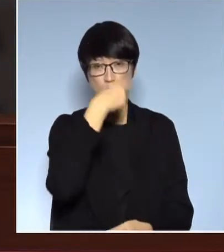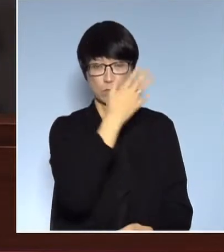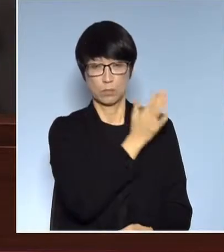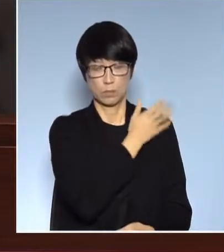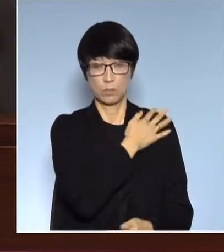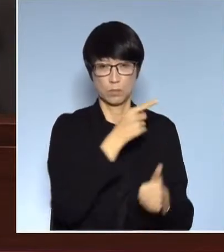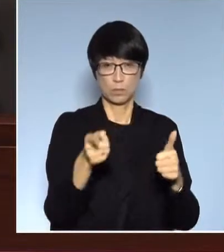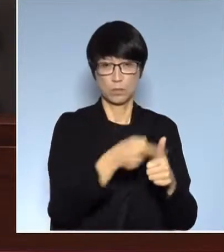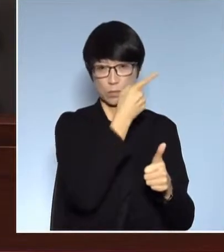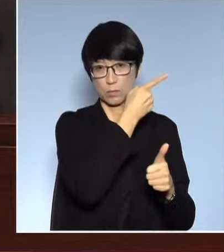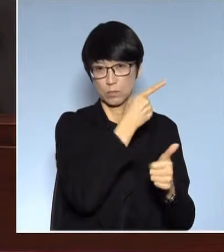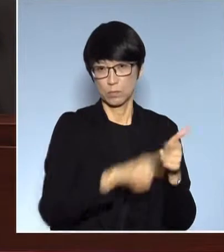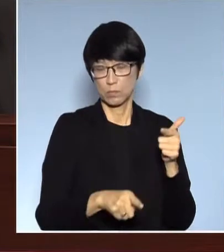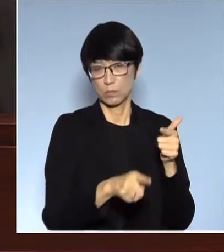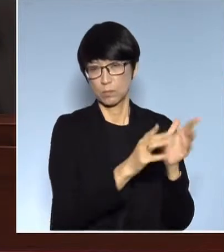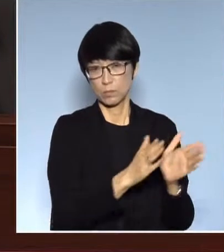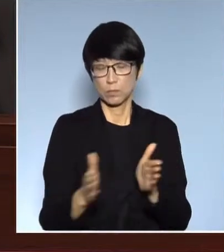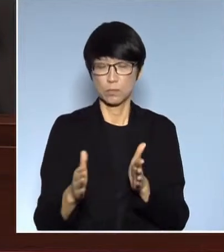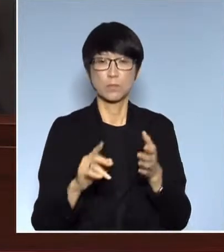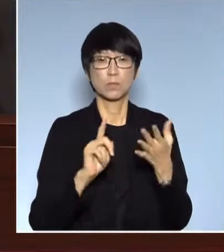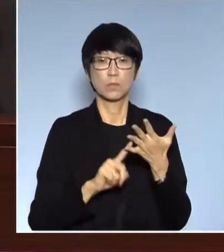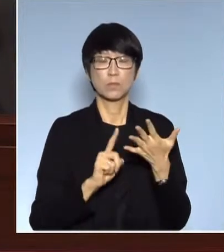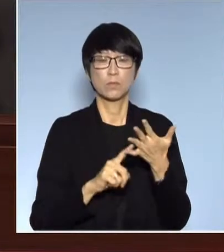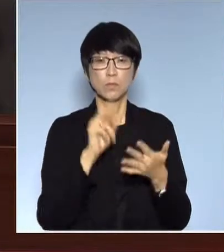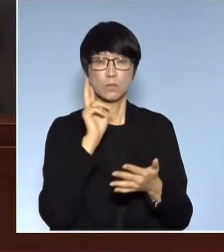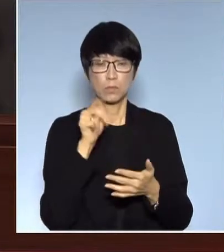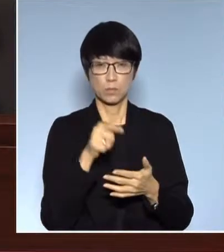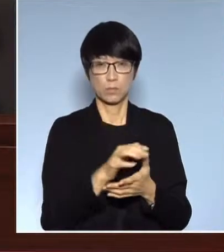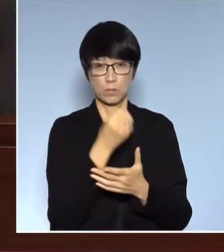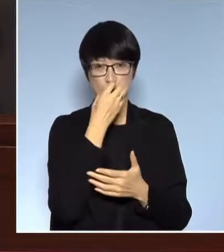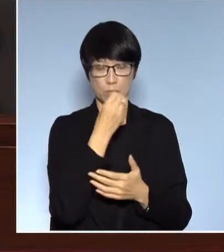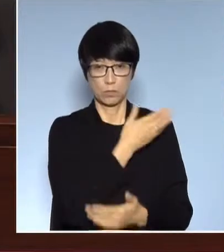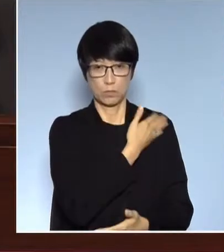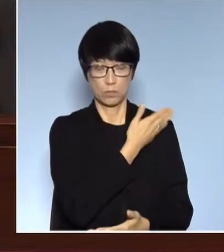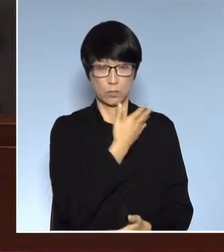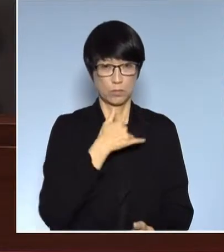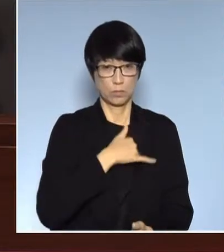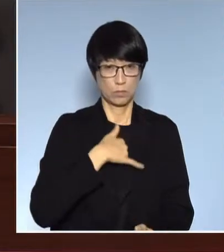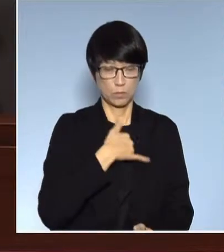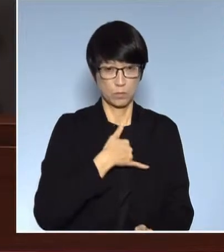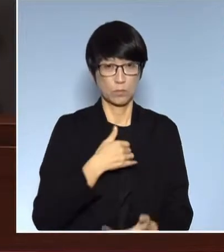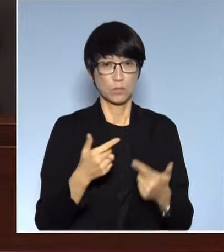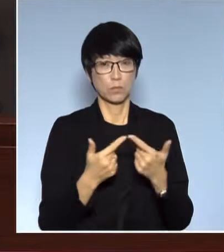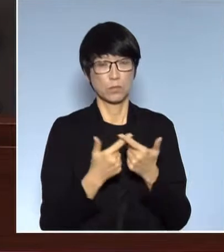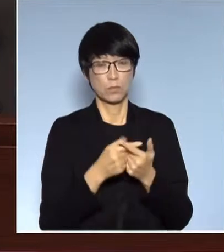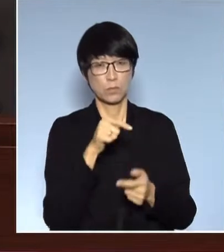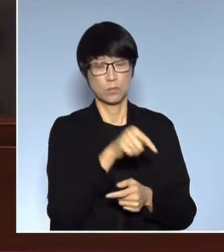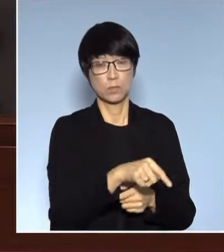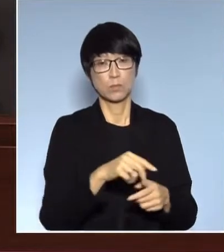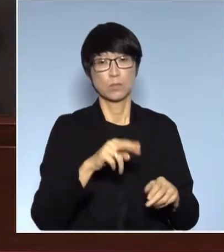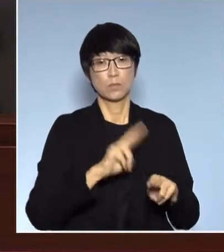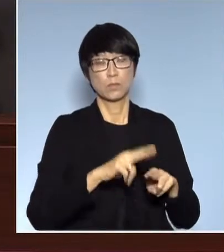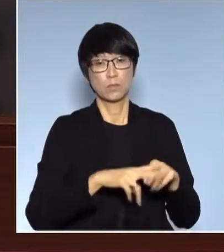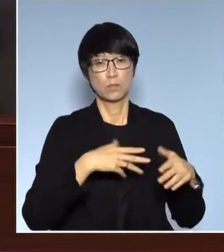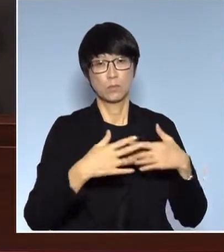處理如何去仲裁那第五條就是說如果港風的職員質疑個別爭端是不屬於內地管轄的事項